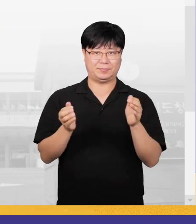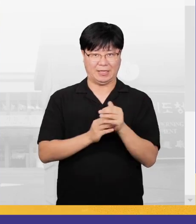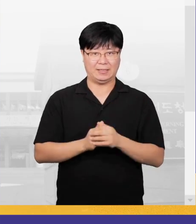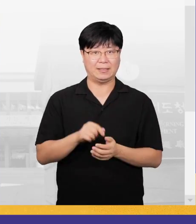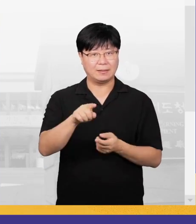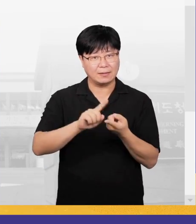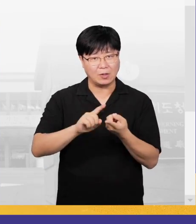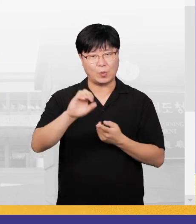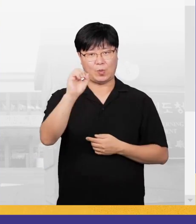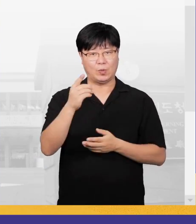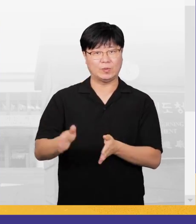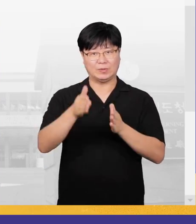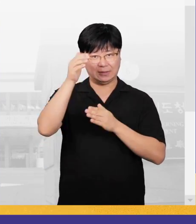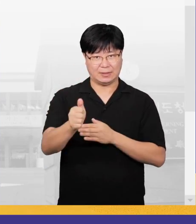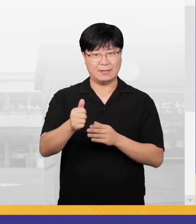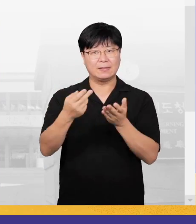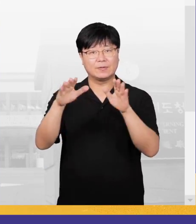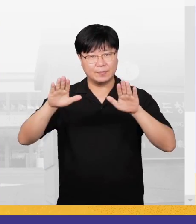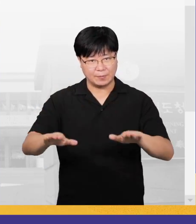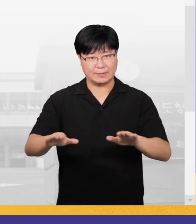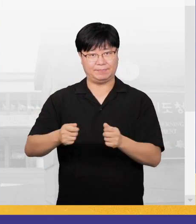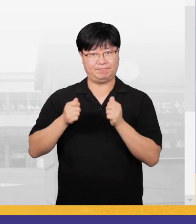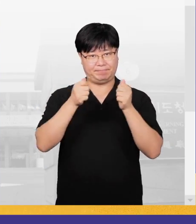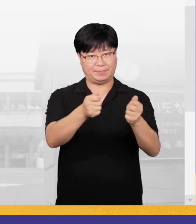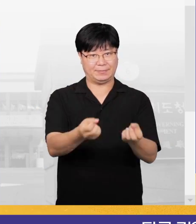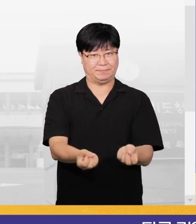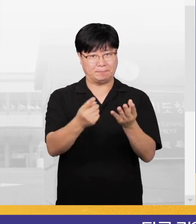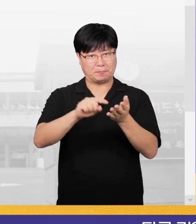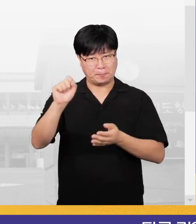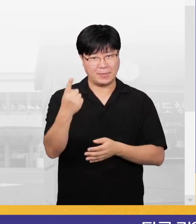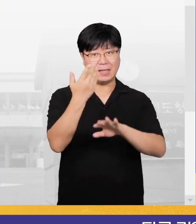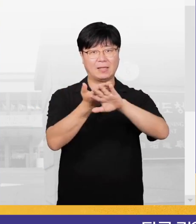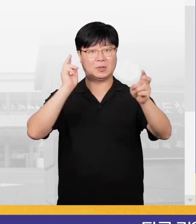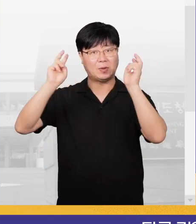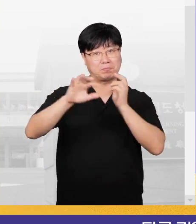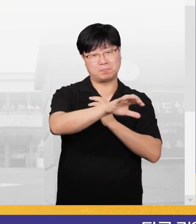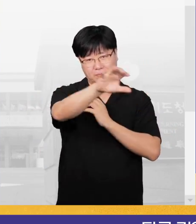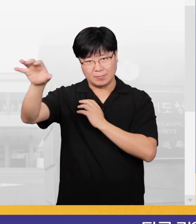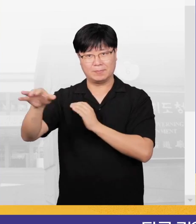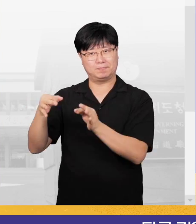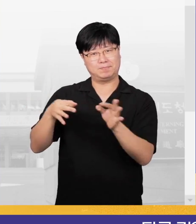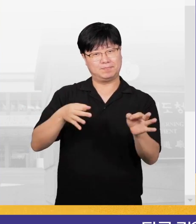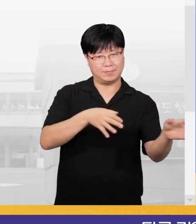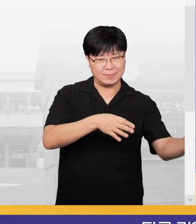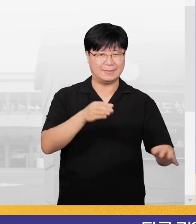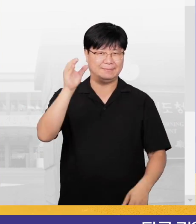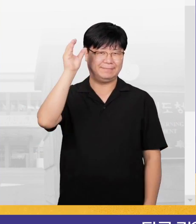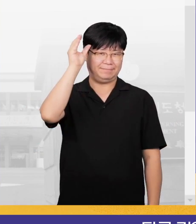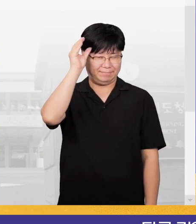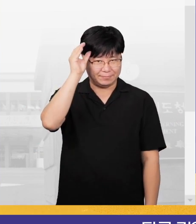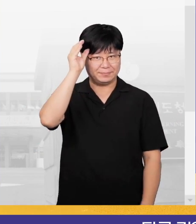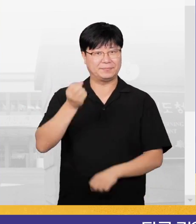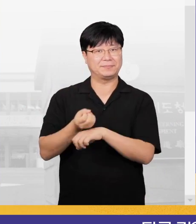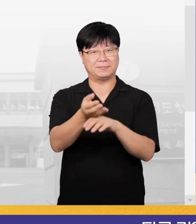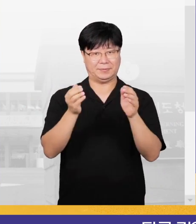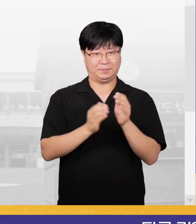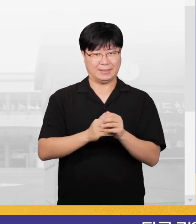기탁했는데요. 이에 오영훈 도지사는 오늘 전달식을 시작으로 다른 기업에도 선한 영향력이 미칠 수 있기를